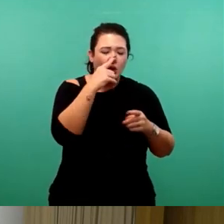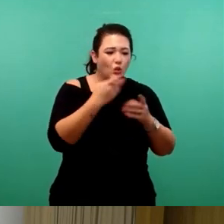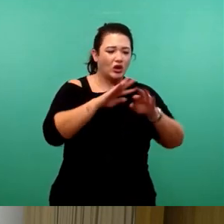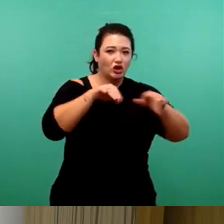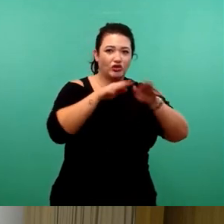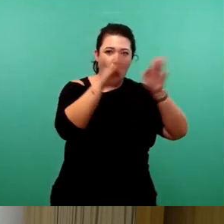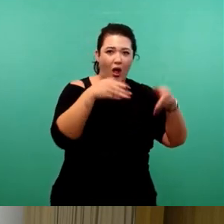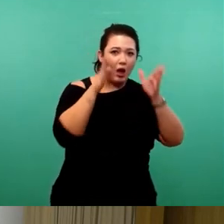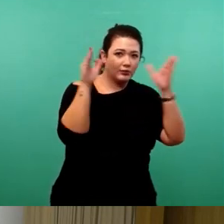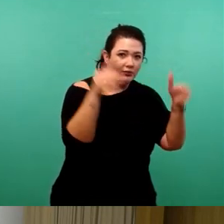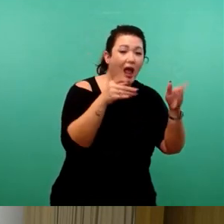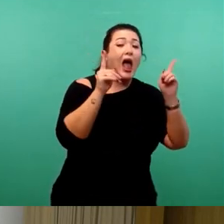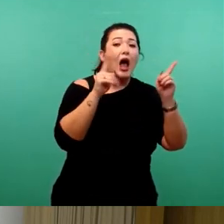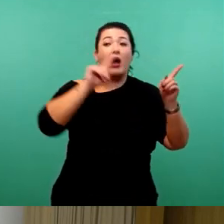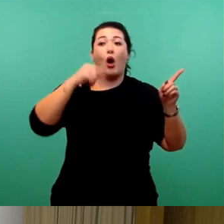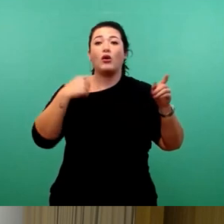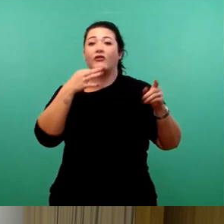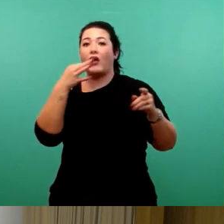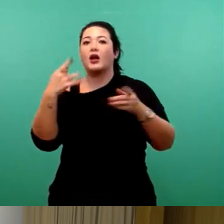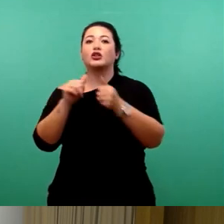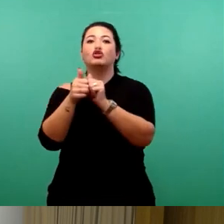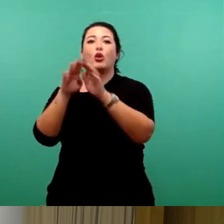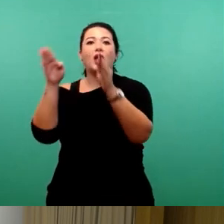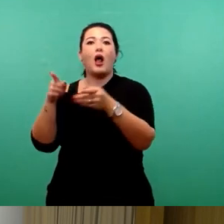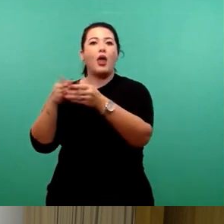meine Frage bezog sich aber auf die Sporthalle neben der Schwimmhalle.